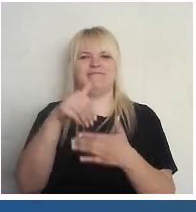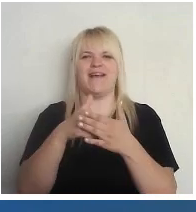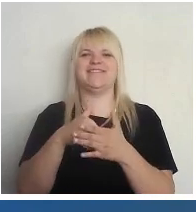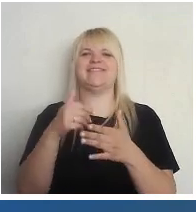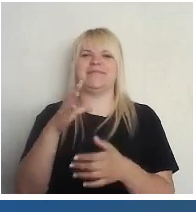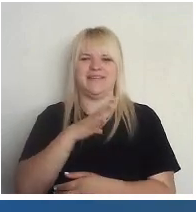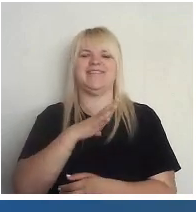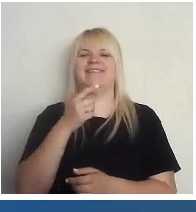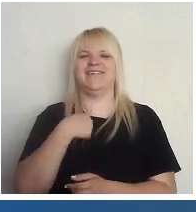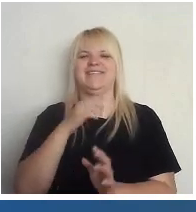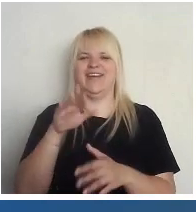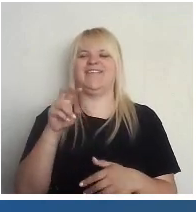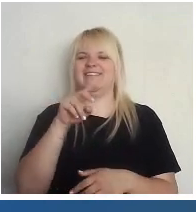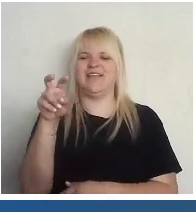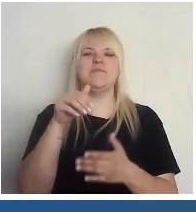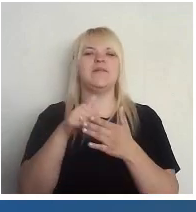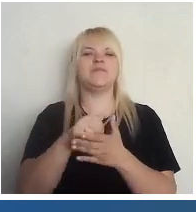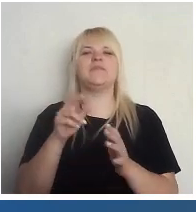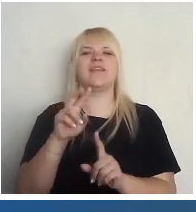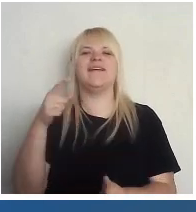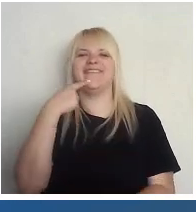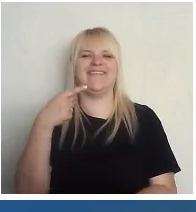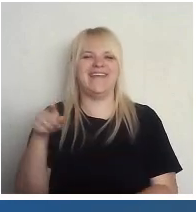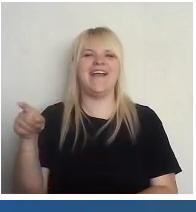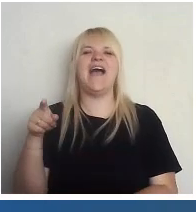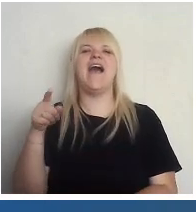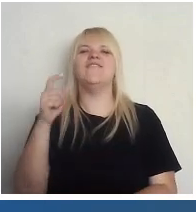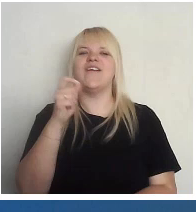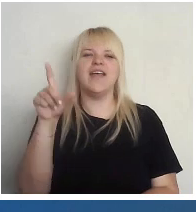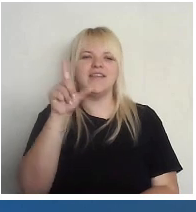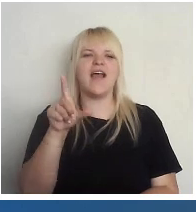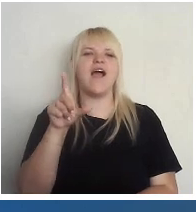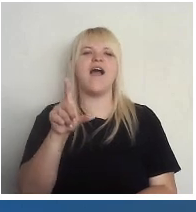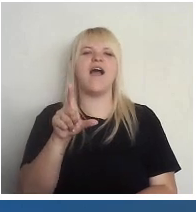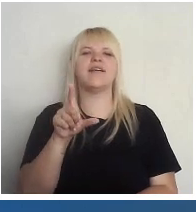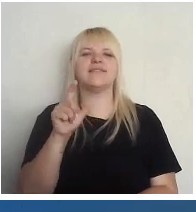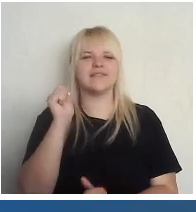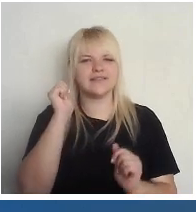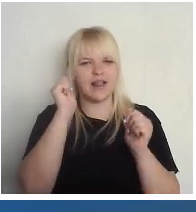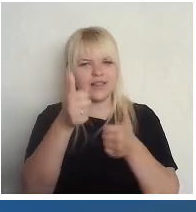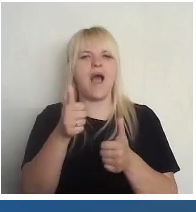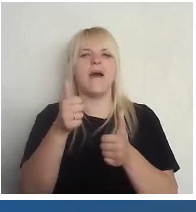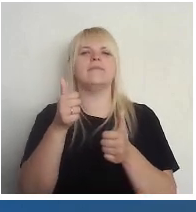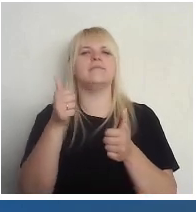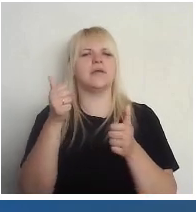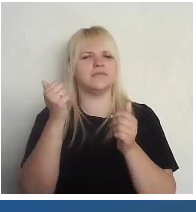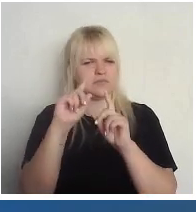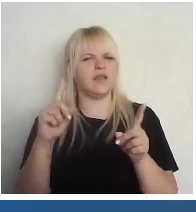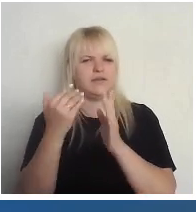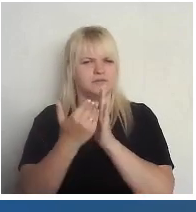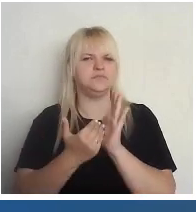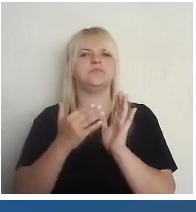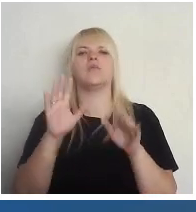Bet jūs esat pieminēt vairākas labus pieturspunktus par sabiedrības